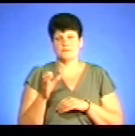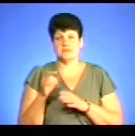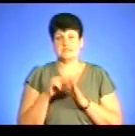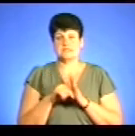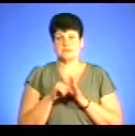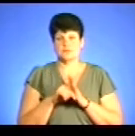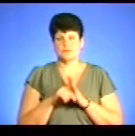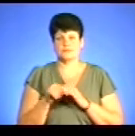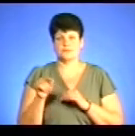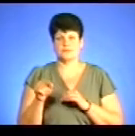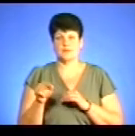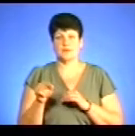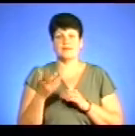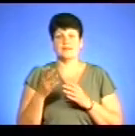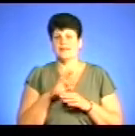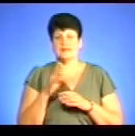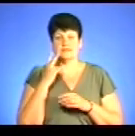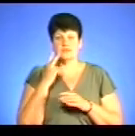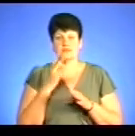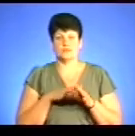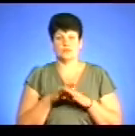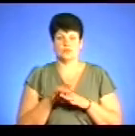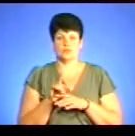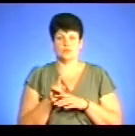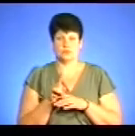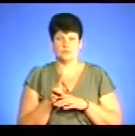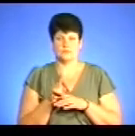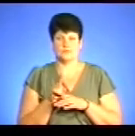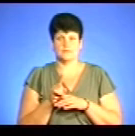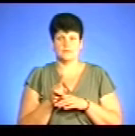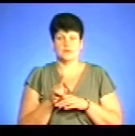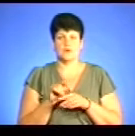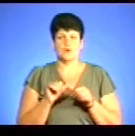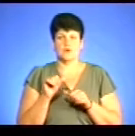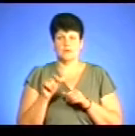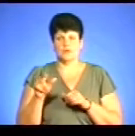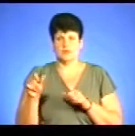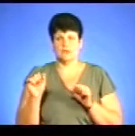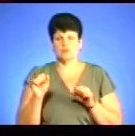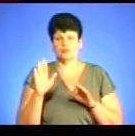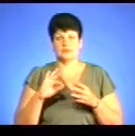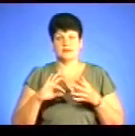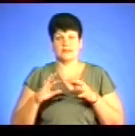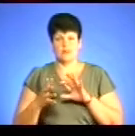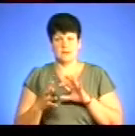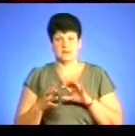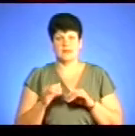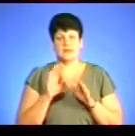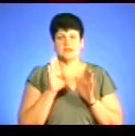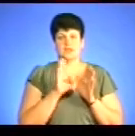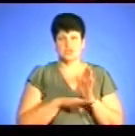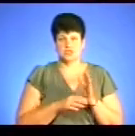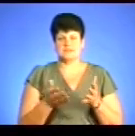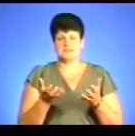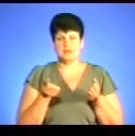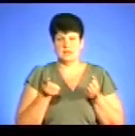містом алкоголю, які не завжди дотримані певних норм. І в деяких людей може бути навпаки гірше сприйняття до